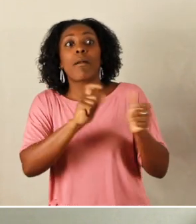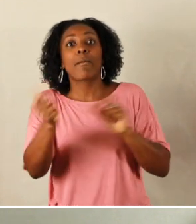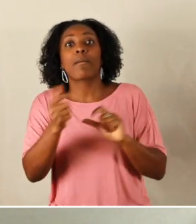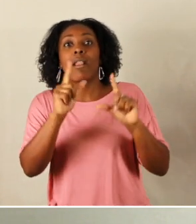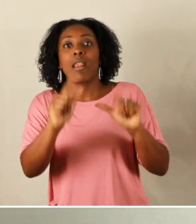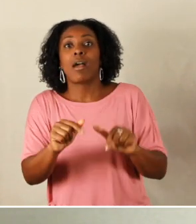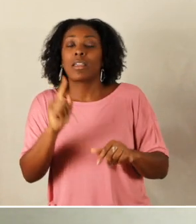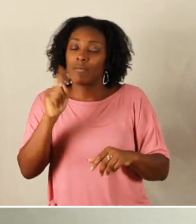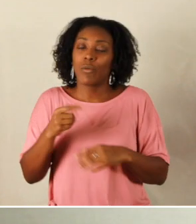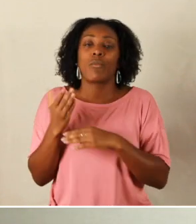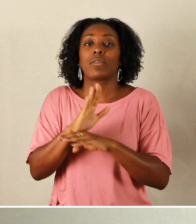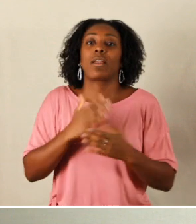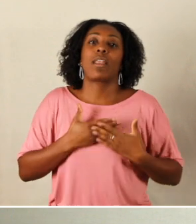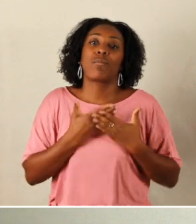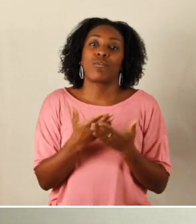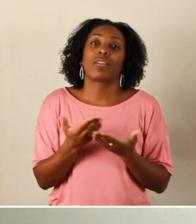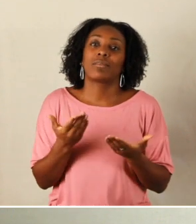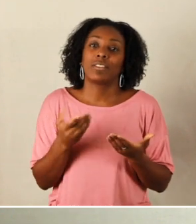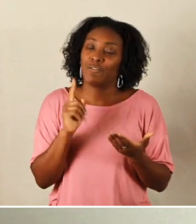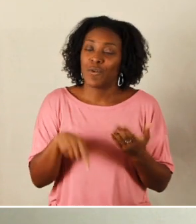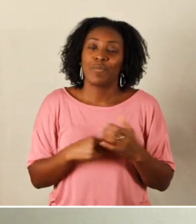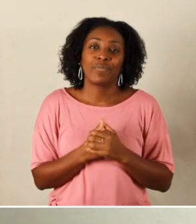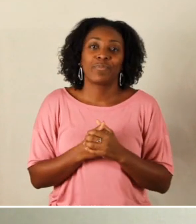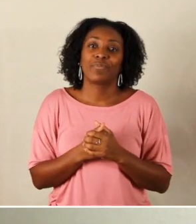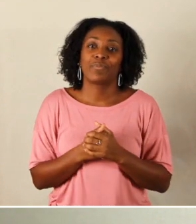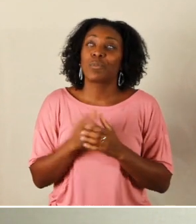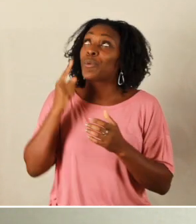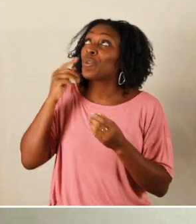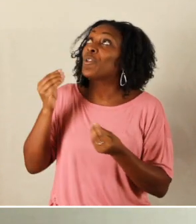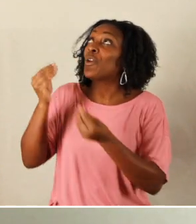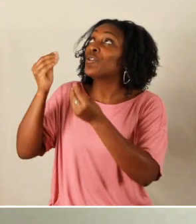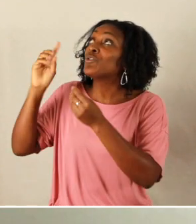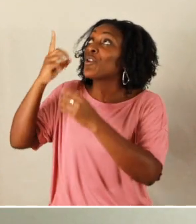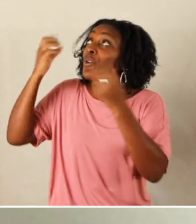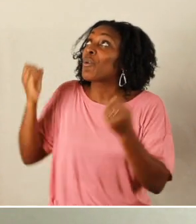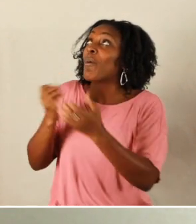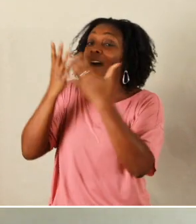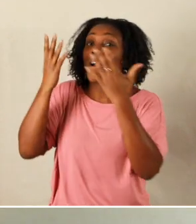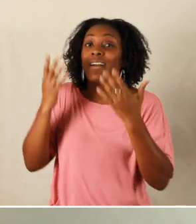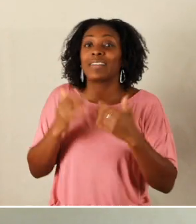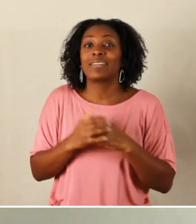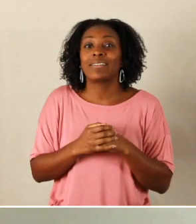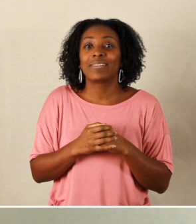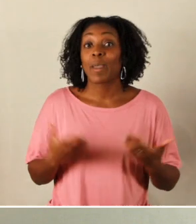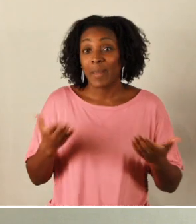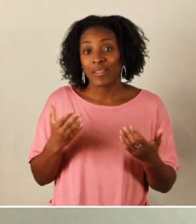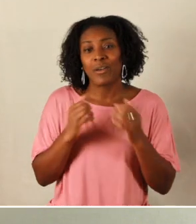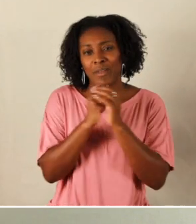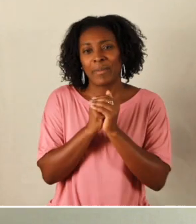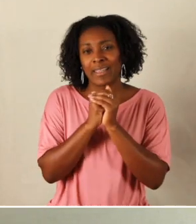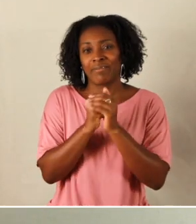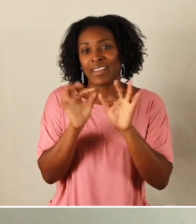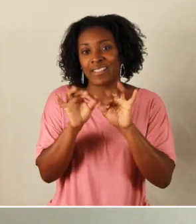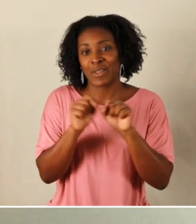si vous avez de l'amour les uns pour les autres alors exerçons l'amour de différentes manières alors on va prier